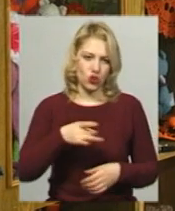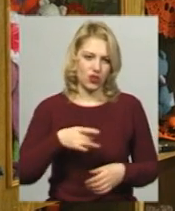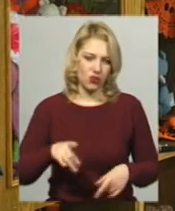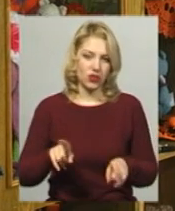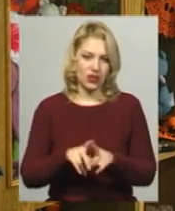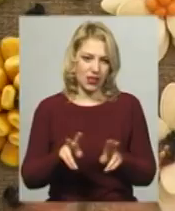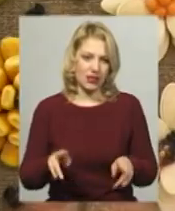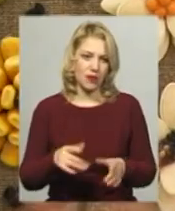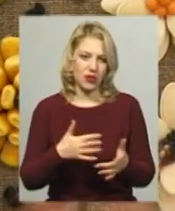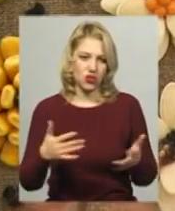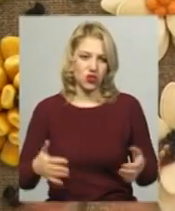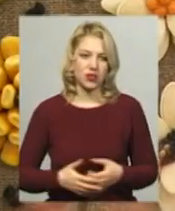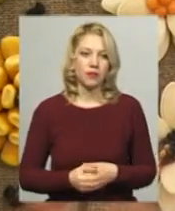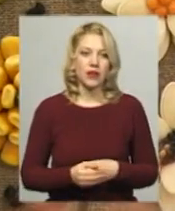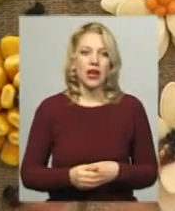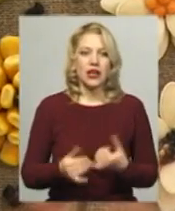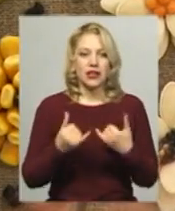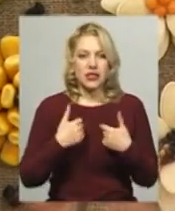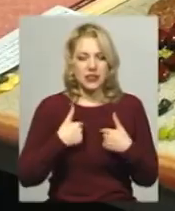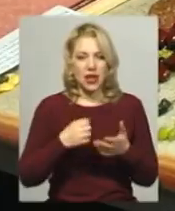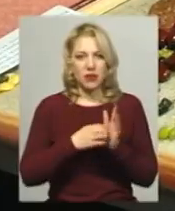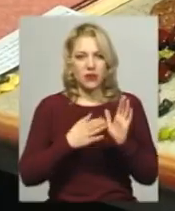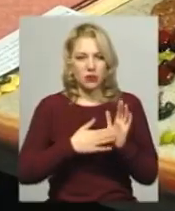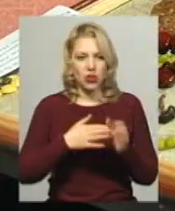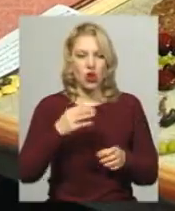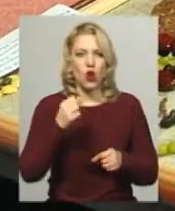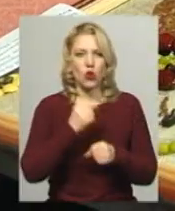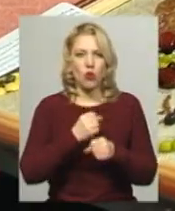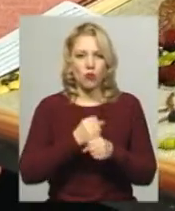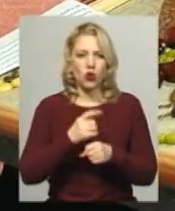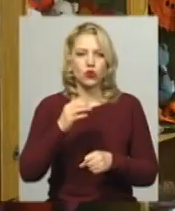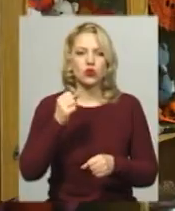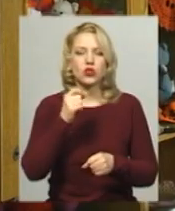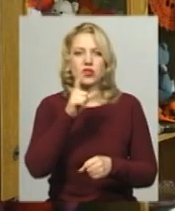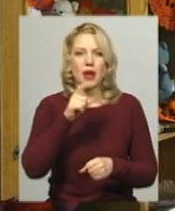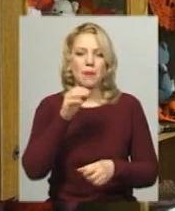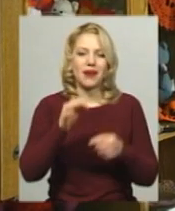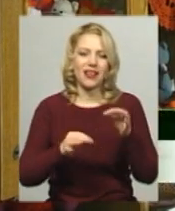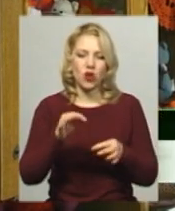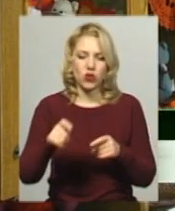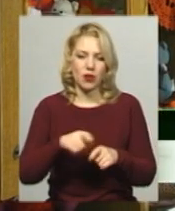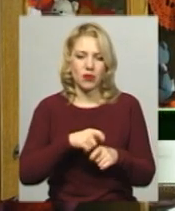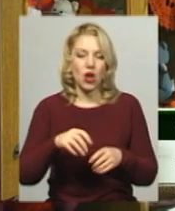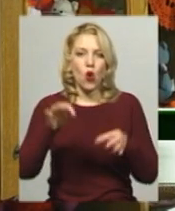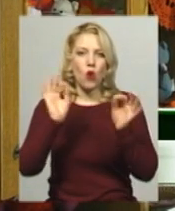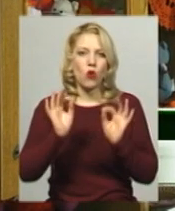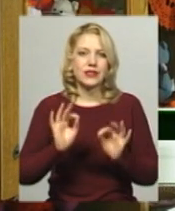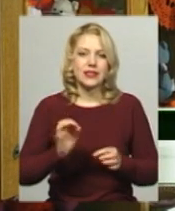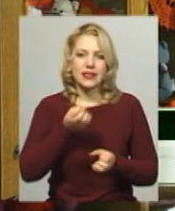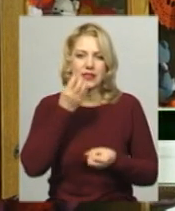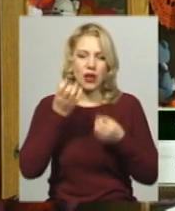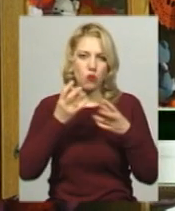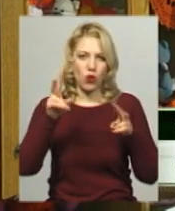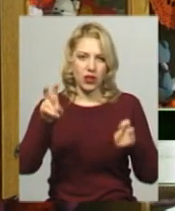також все решта. Для себе голова журі відмітила роботу з природніх матеріалів «Осінній букет». Виконана вона відповідно до всіх критеріїв